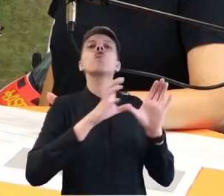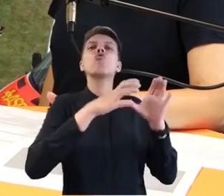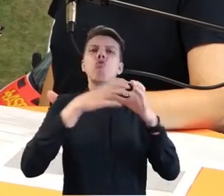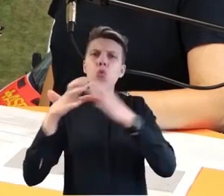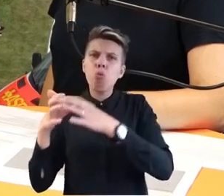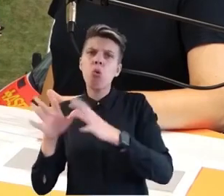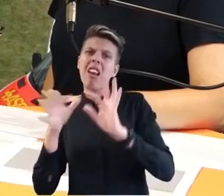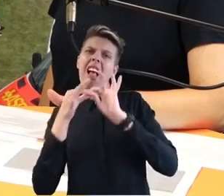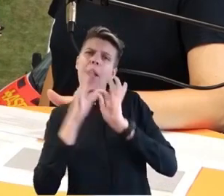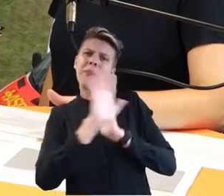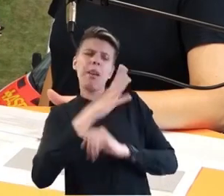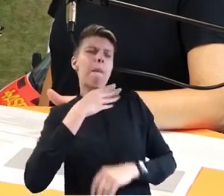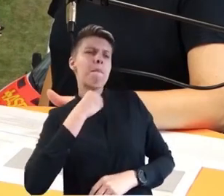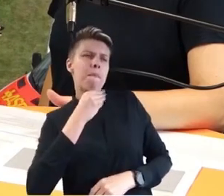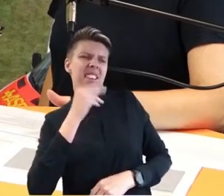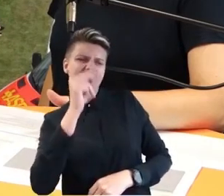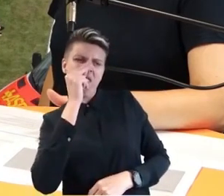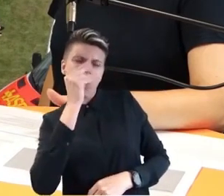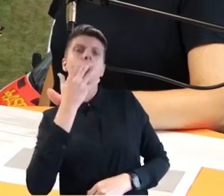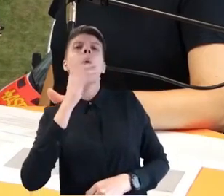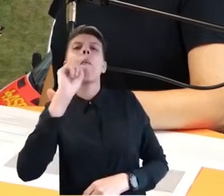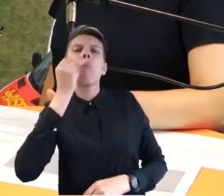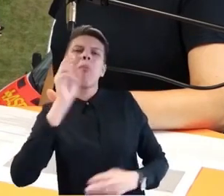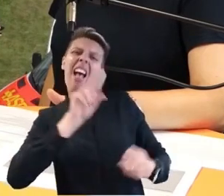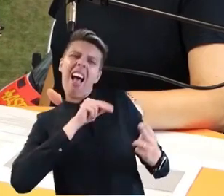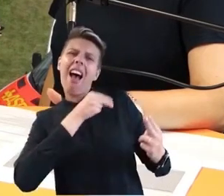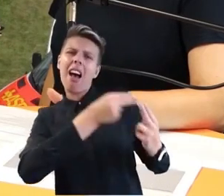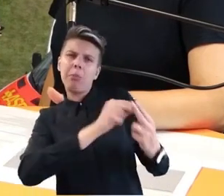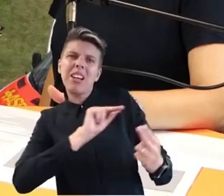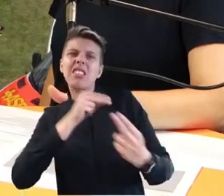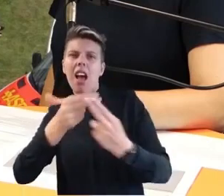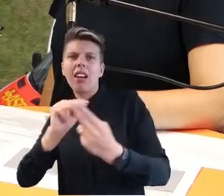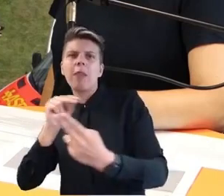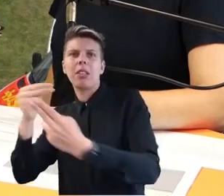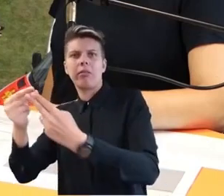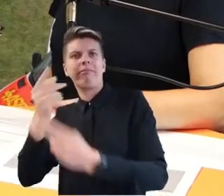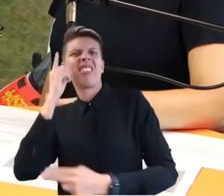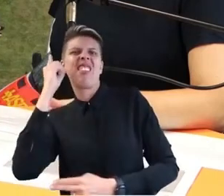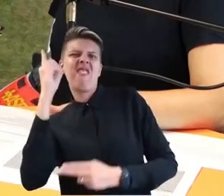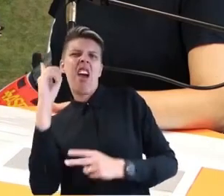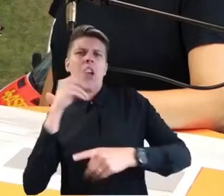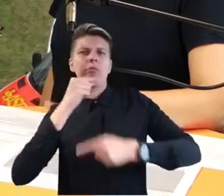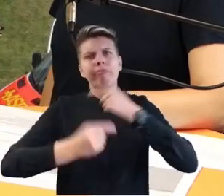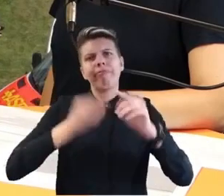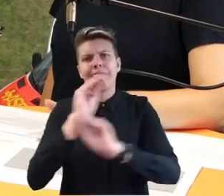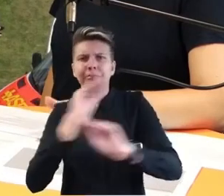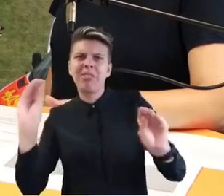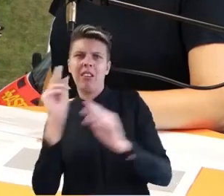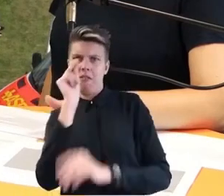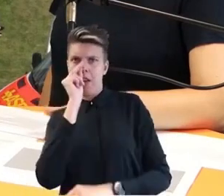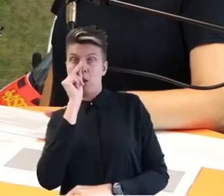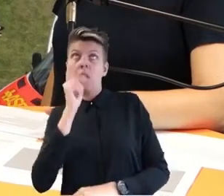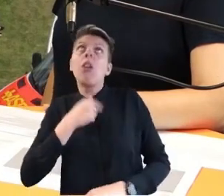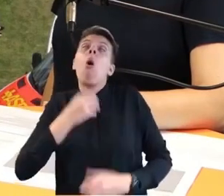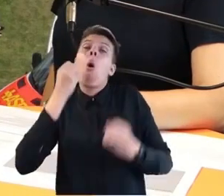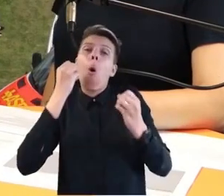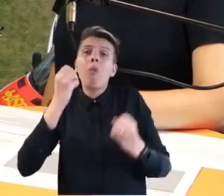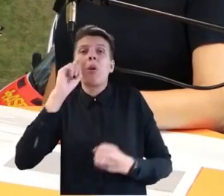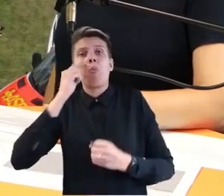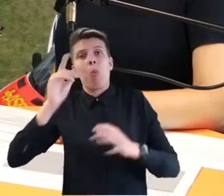dortigen Bedürfnisse. Wir tauschen uns dort sehr viel fachlich aus und versuchen, die Dinge weiterzuentwickeln, besser zu werden.